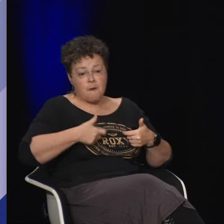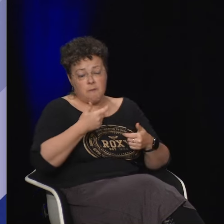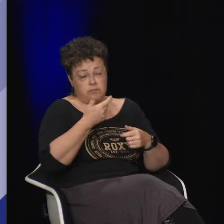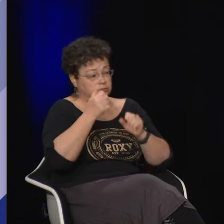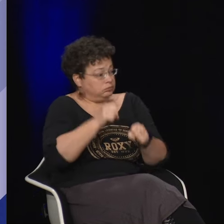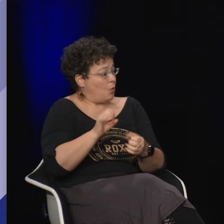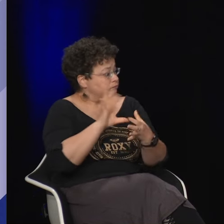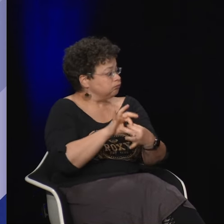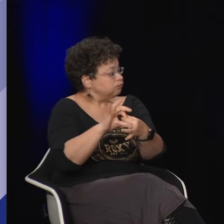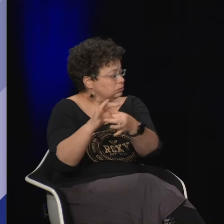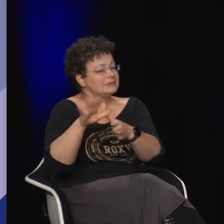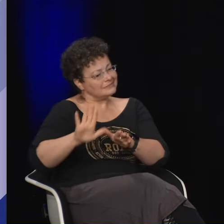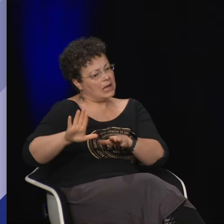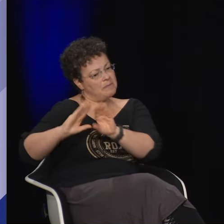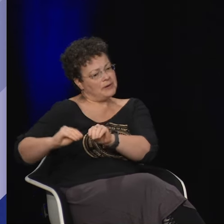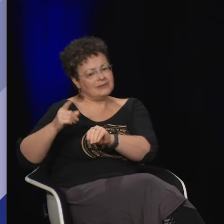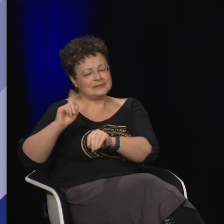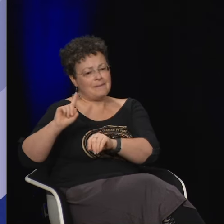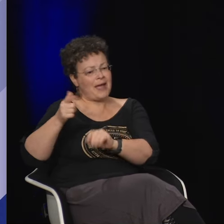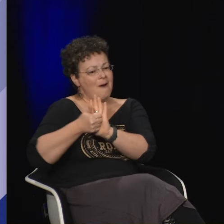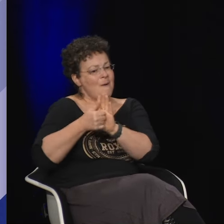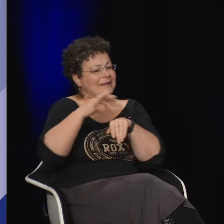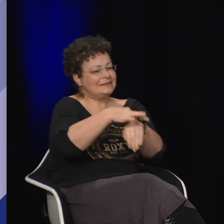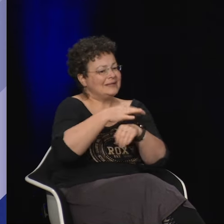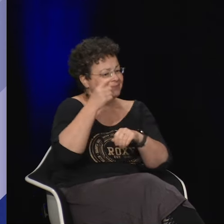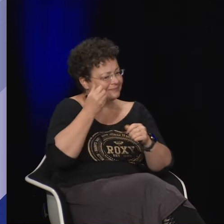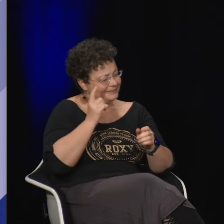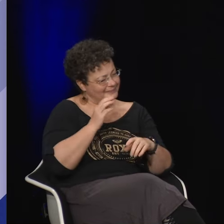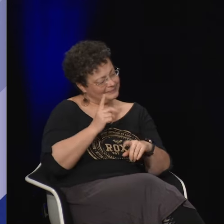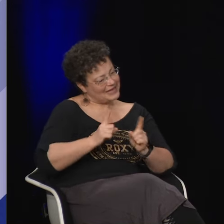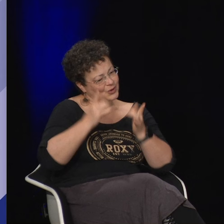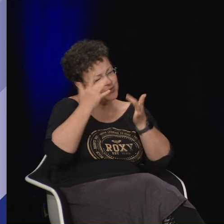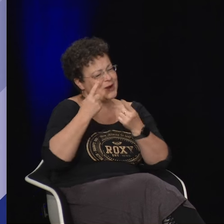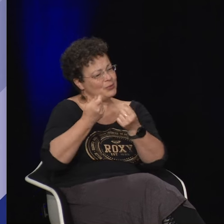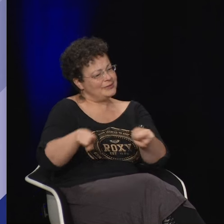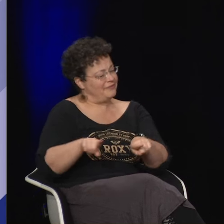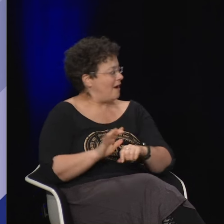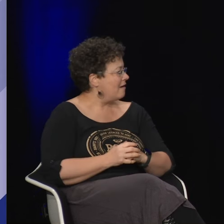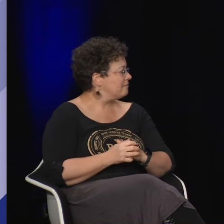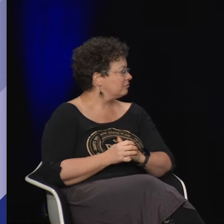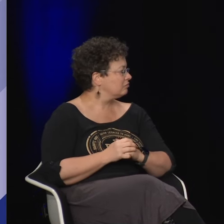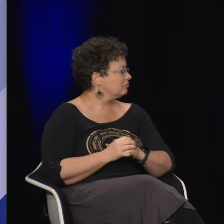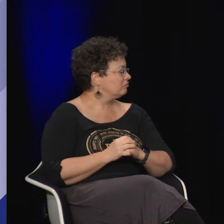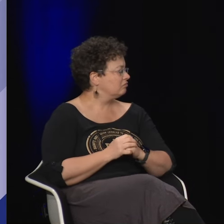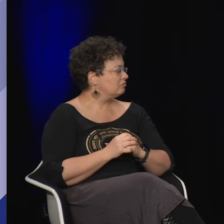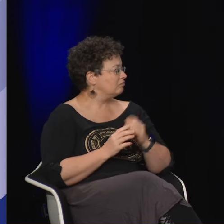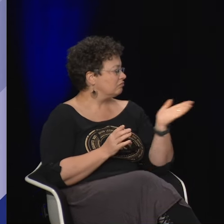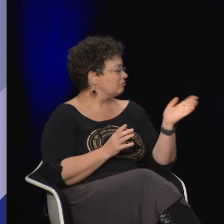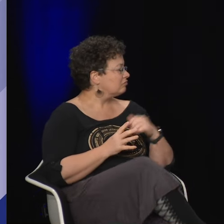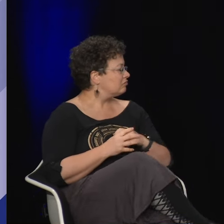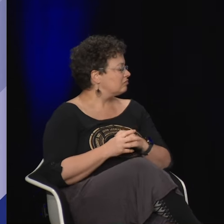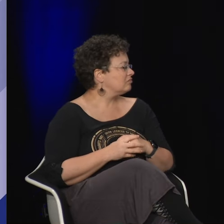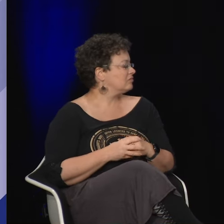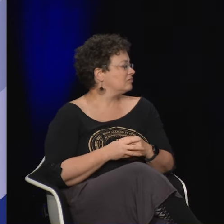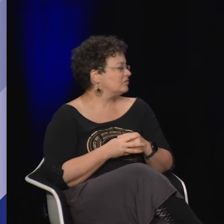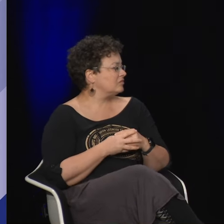sont plus dans le domaine de la santé ou dans des écoles ou dans voilà mais ils sont pas dans la médiation culturelle il y a quelque chose d'un peu différent